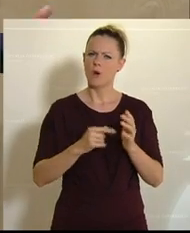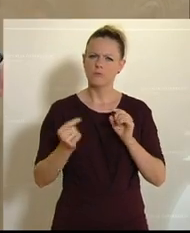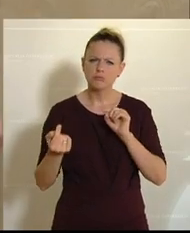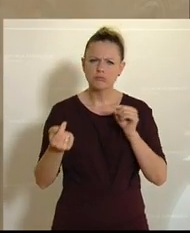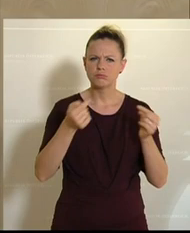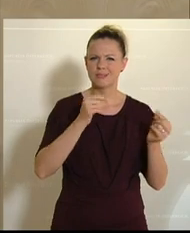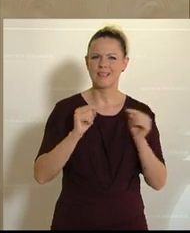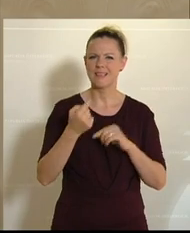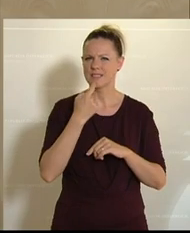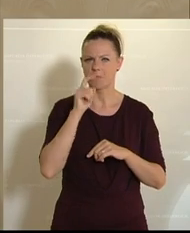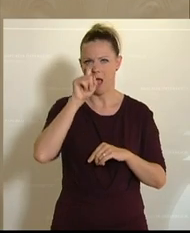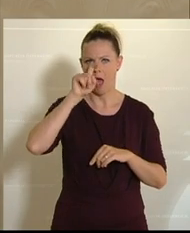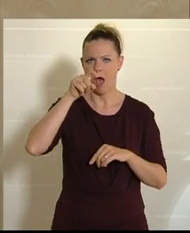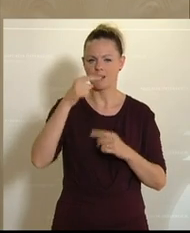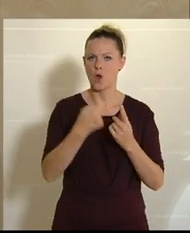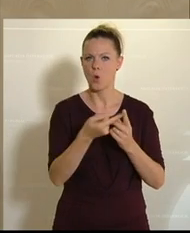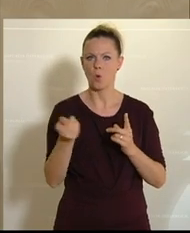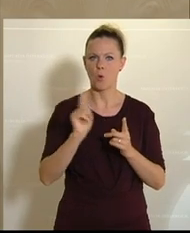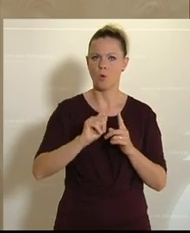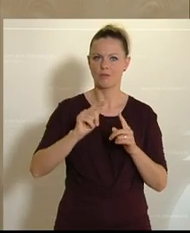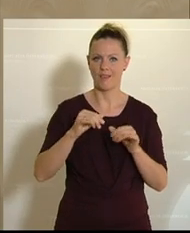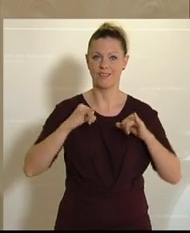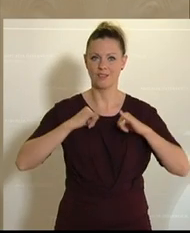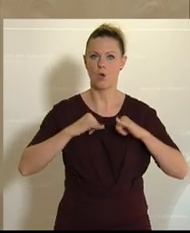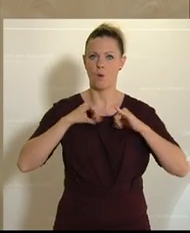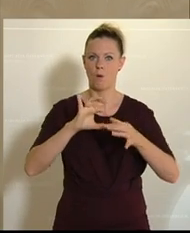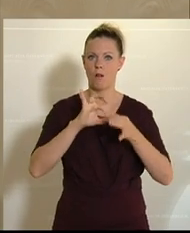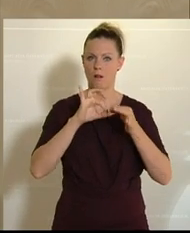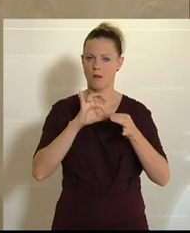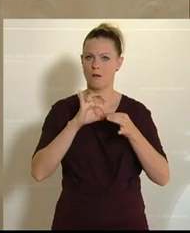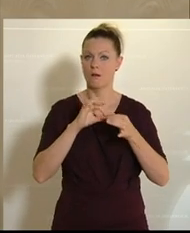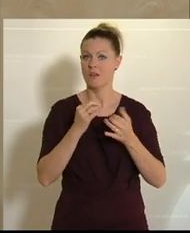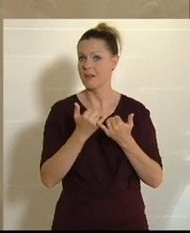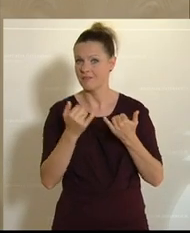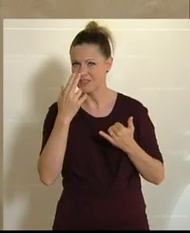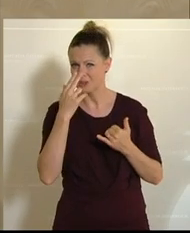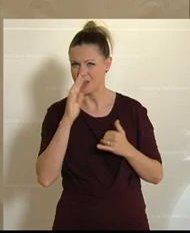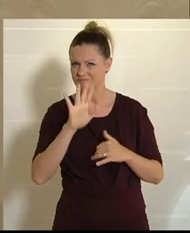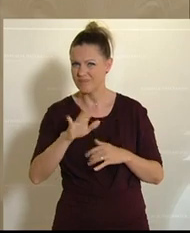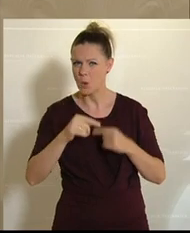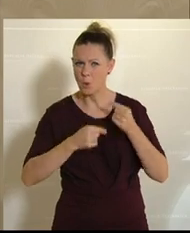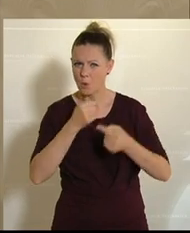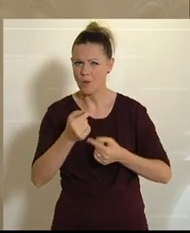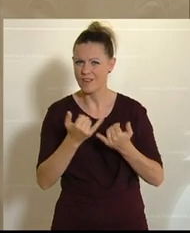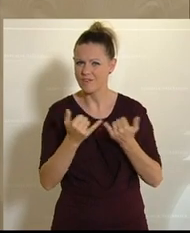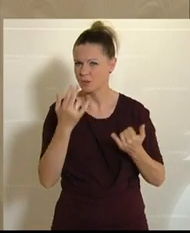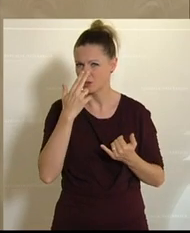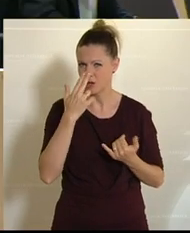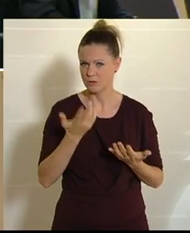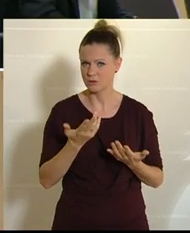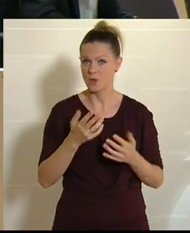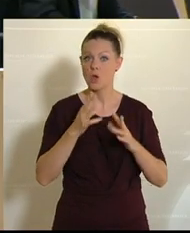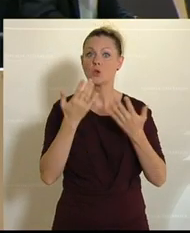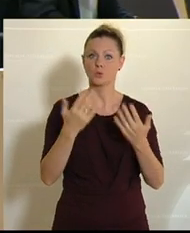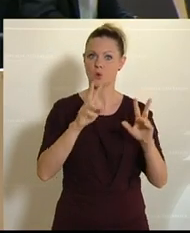Adlerrunde in Tirol. Welche Rolle haben die in diesem Zusammenhang gespielt? Und all diese